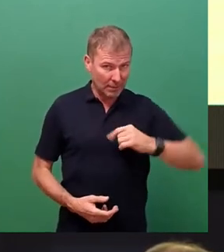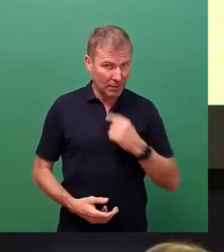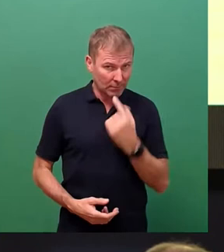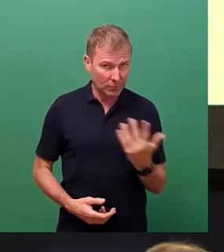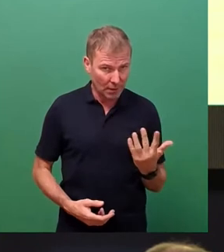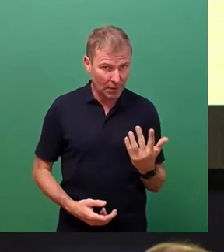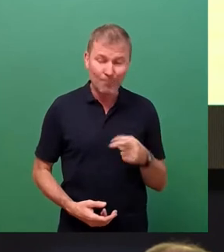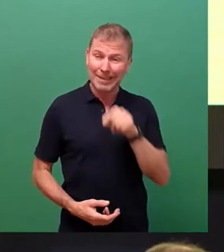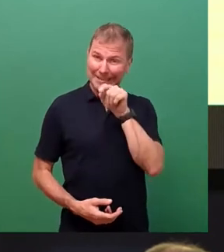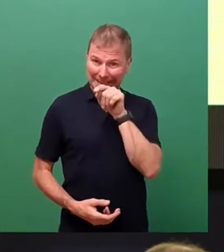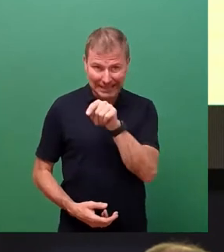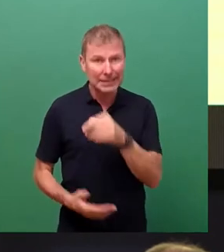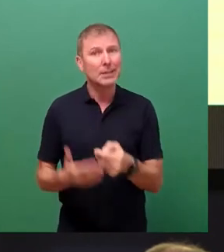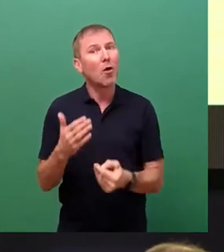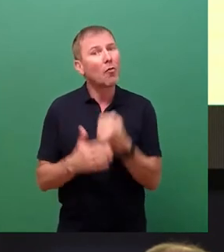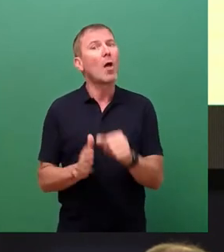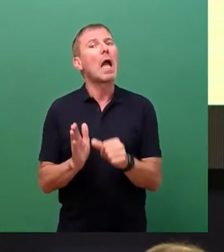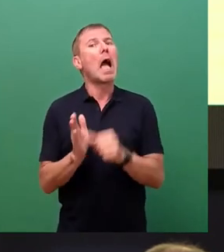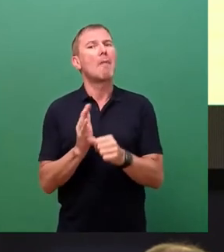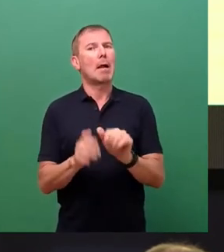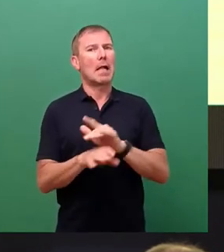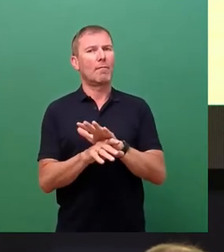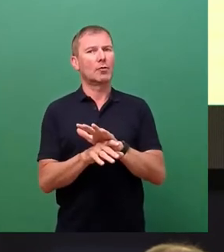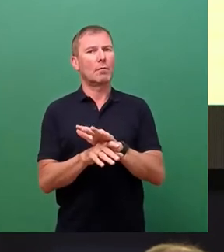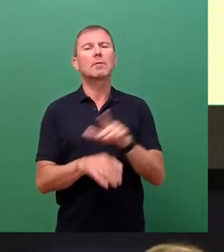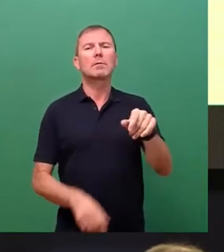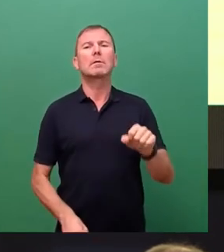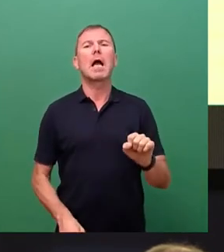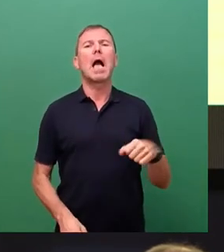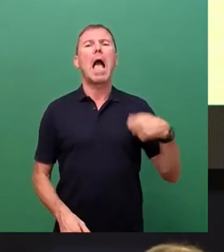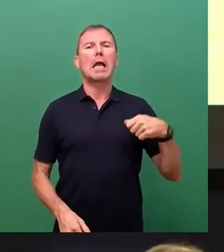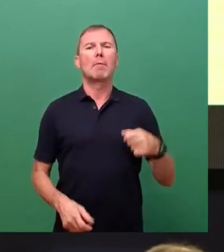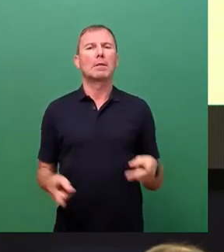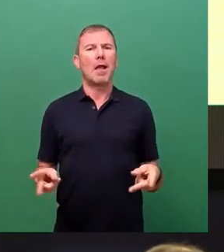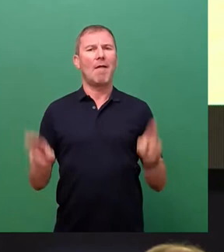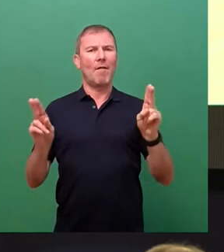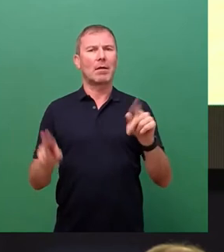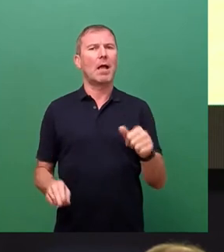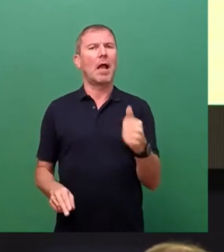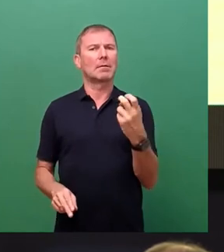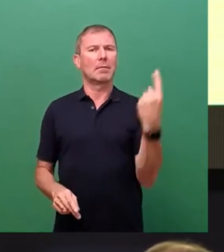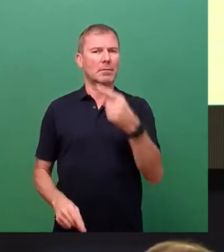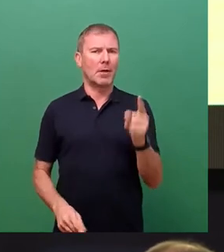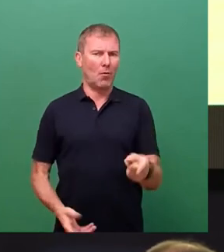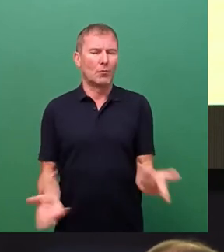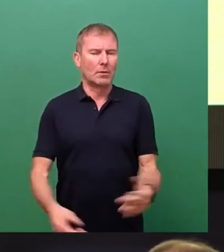neue Mangelwirtschaft in der spätkapitalistischen Phase des 21. Jahrhunderts.